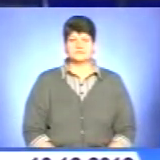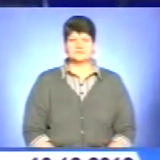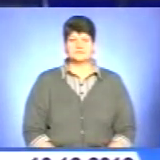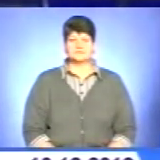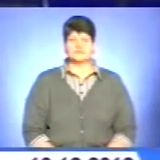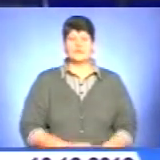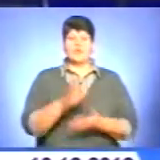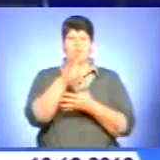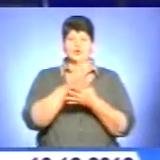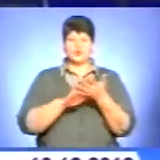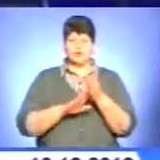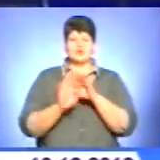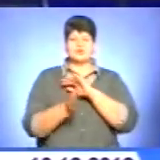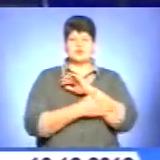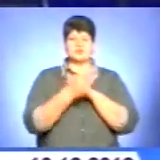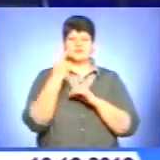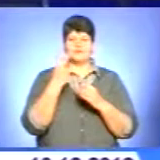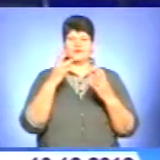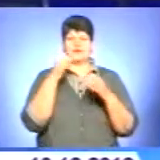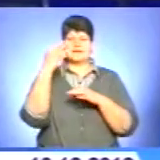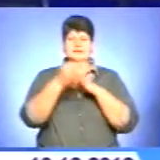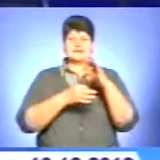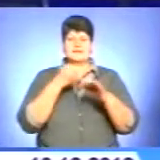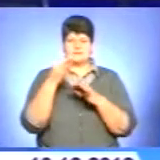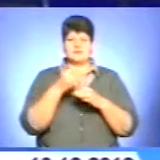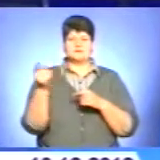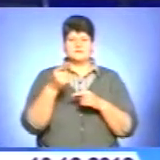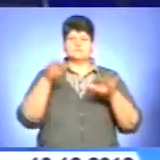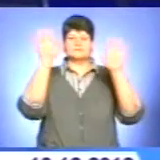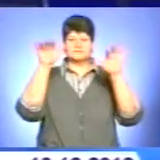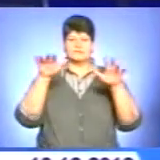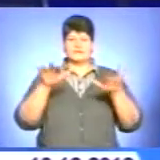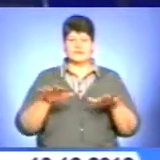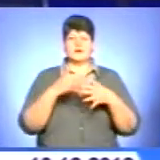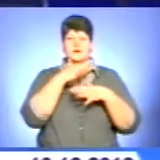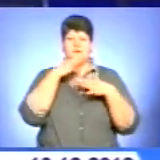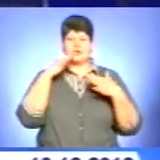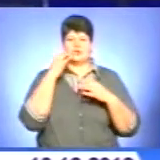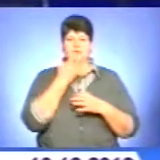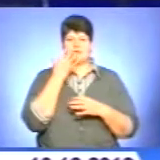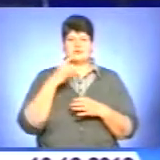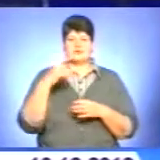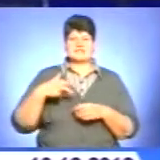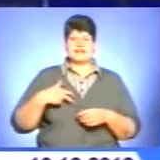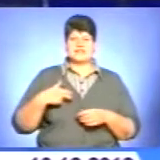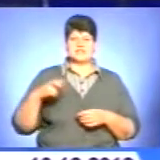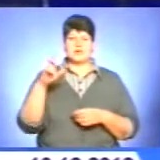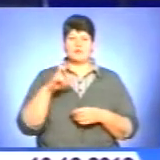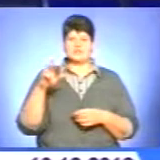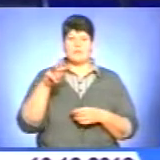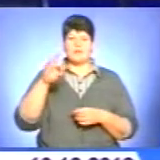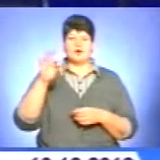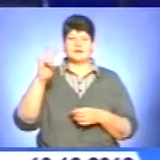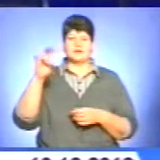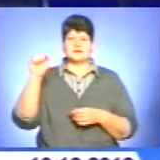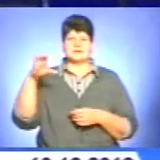Упродовж останніх двох діб на Тернопільщині снігопади. Найбільше опадів у південних районах. Це Заліщицький, Борщівський, Монастирський,